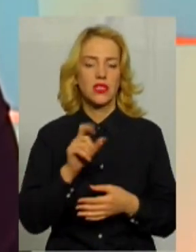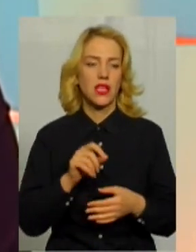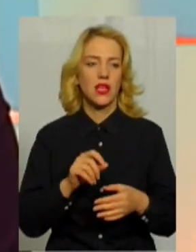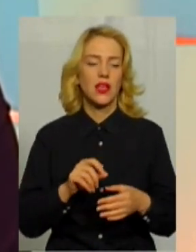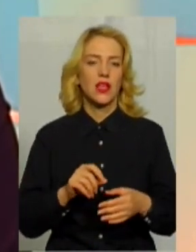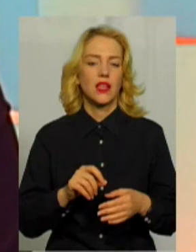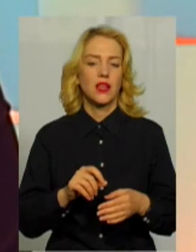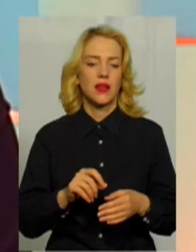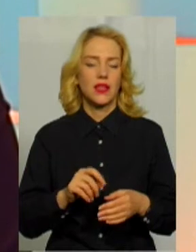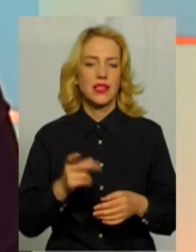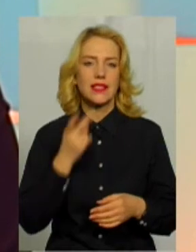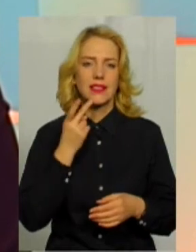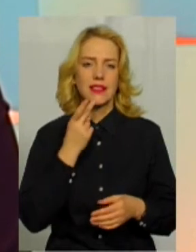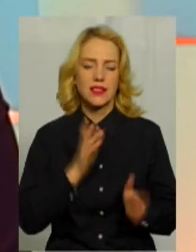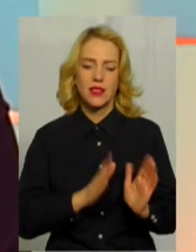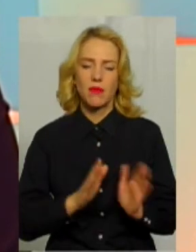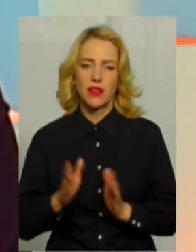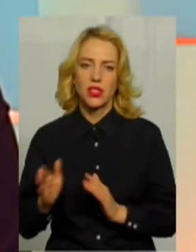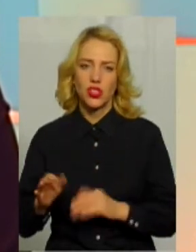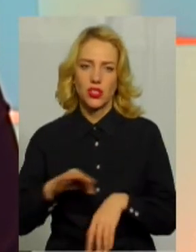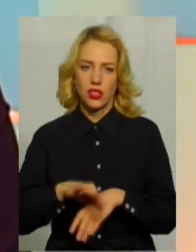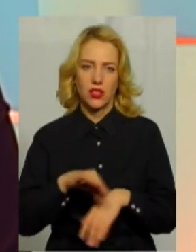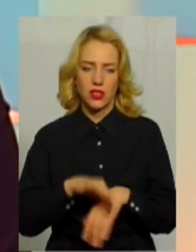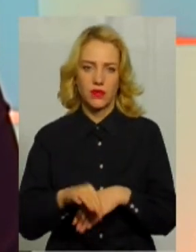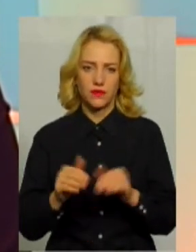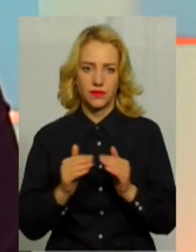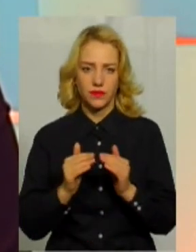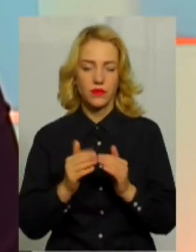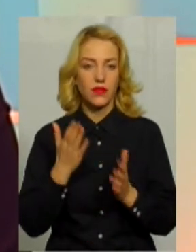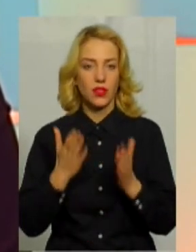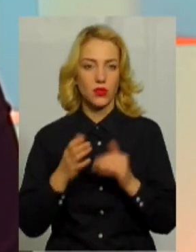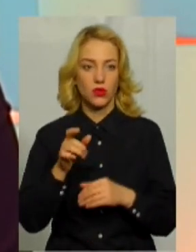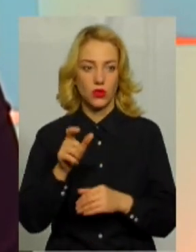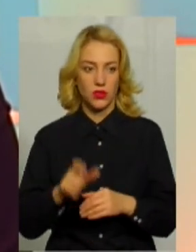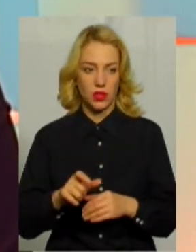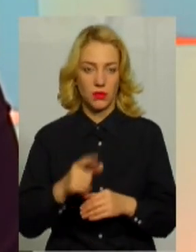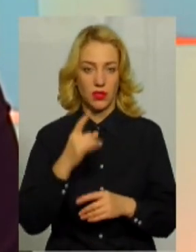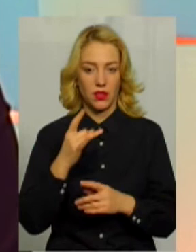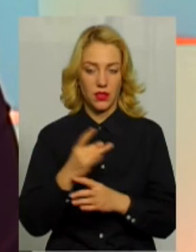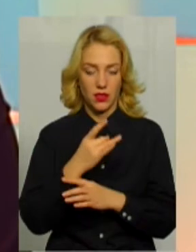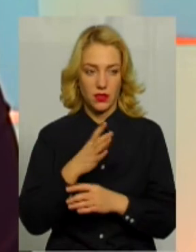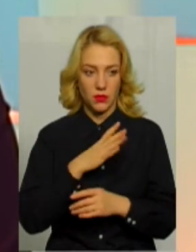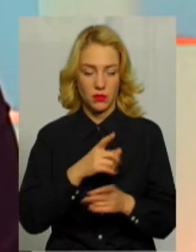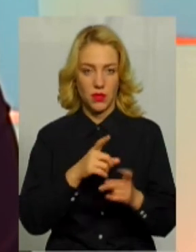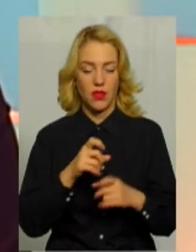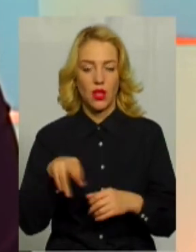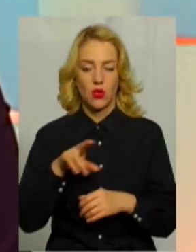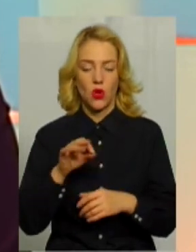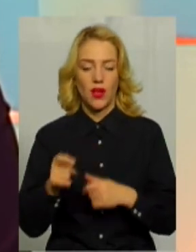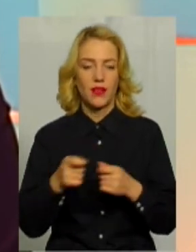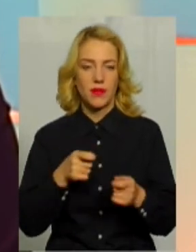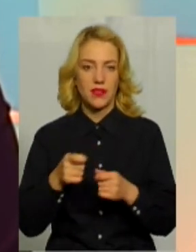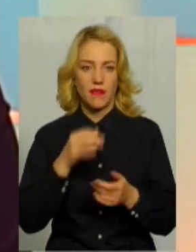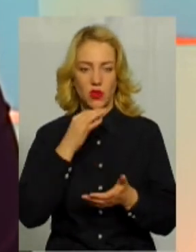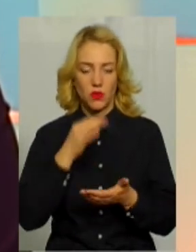систематичне вчинення домашнього насильства. Тому, якщо особа вчинила, один раз притягнулася до адміністративної